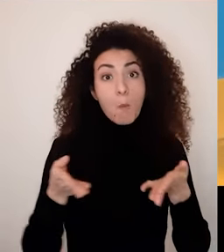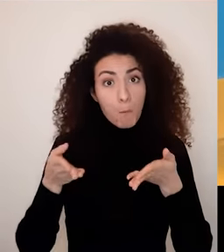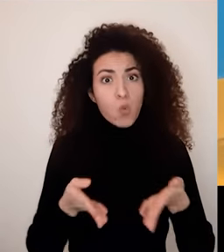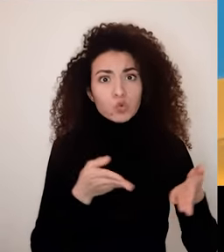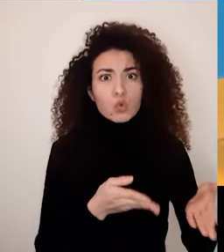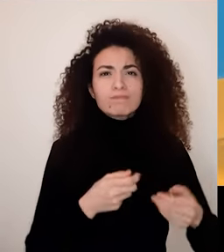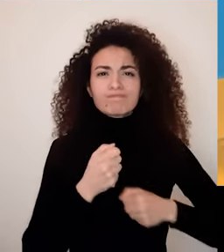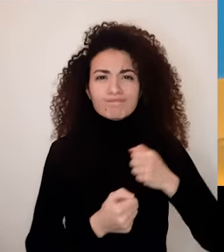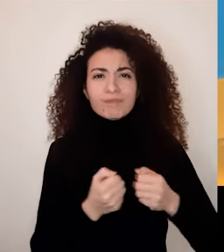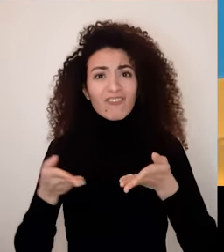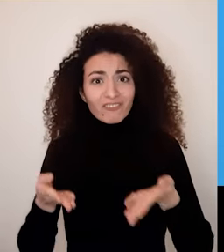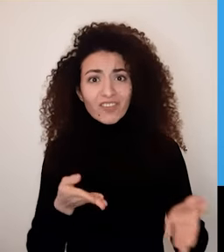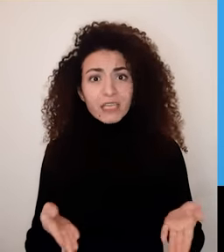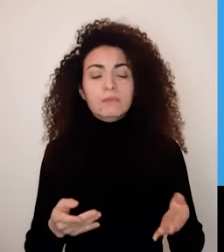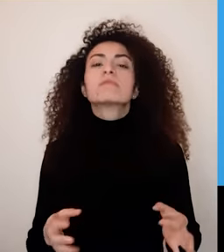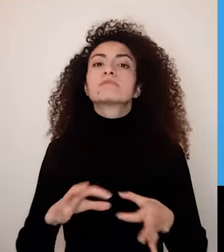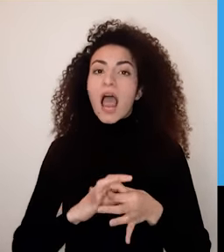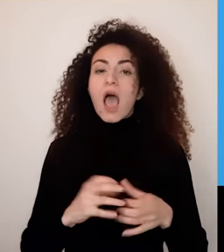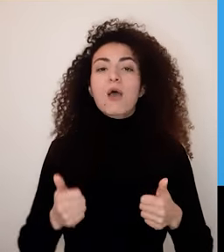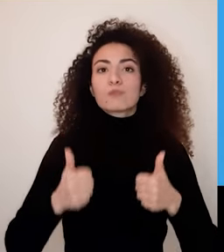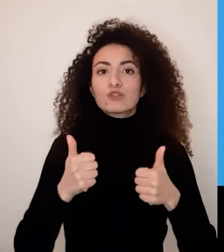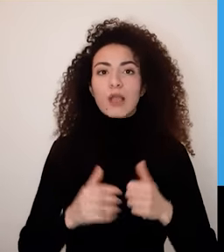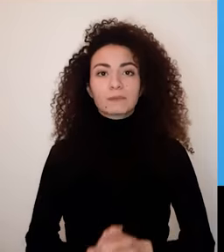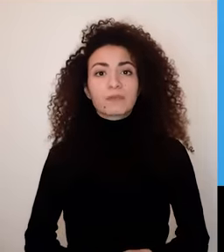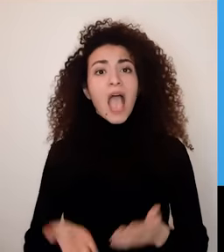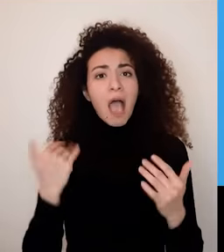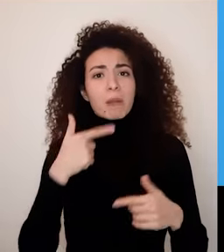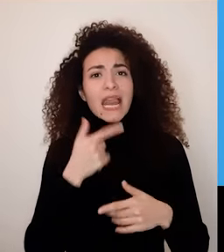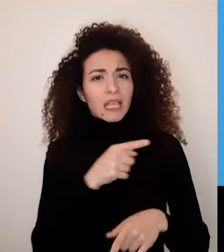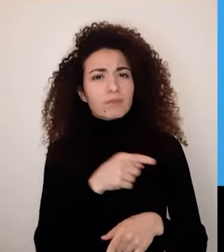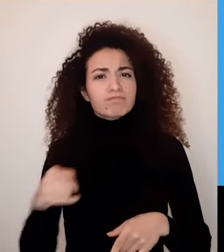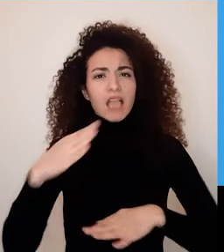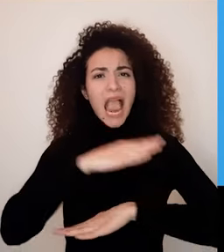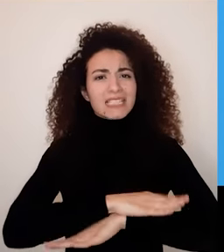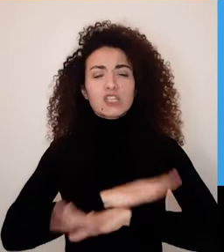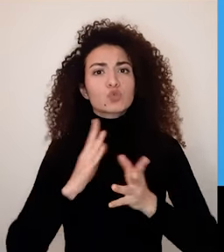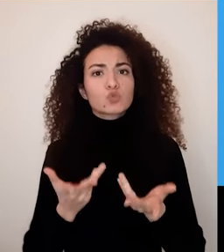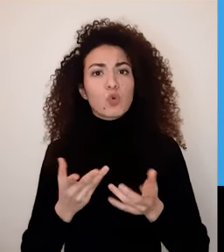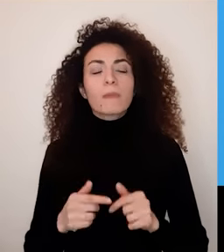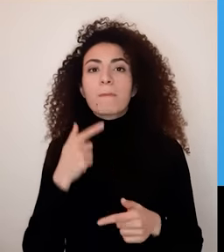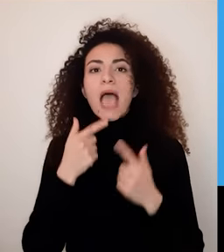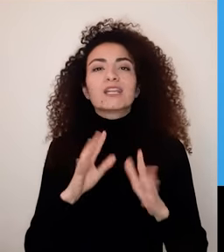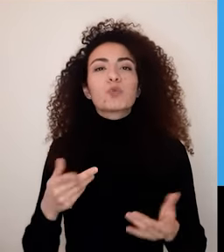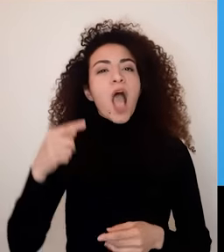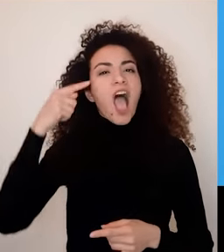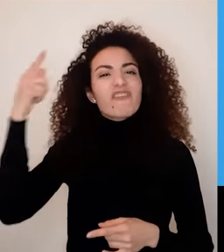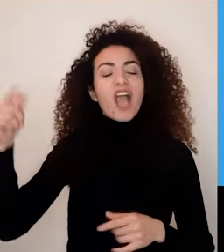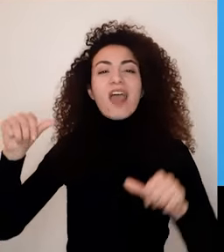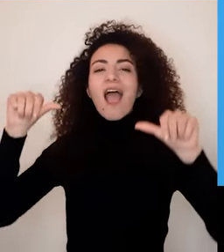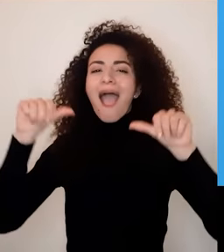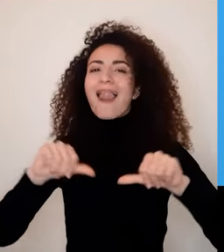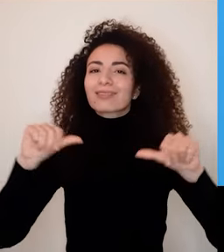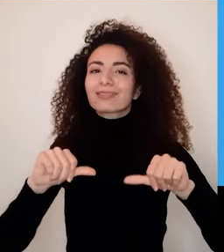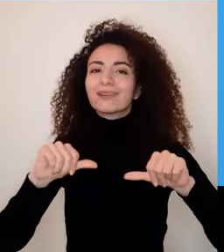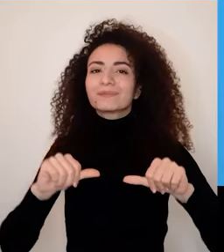مثل أي مشروع أو حلم قبل الحديث عن هاي الأسس رح نستعرض بعض الأساطير والمفاهيم الخاطئة عن